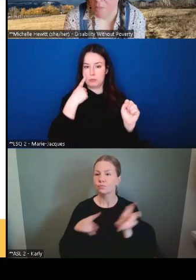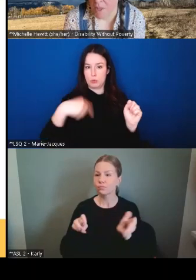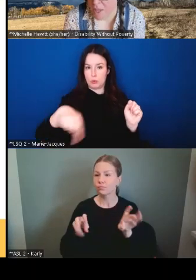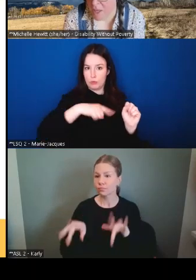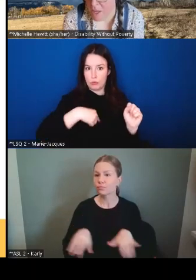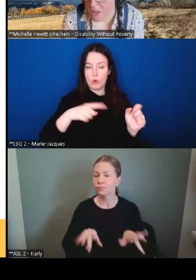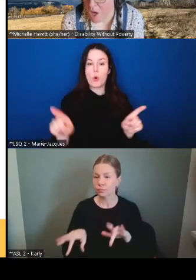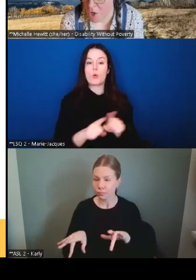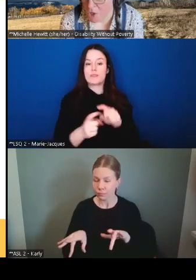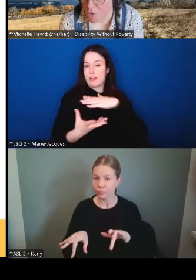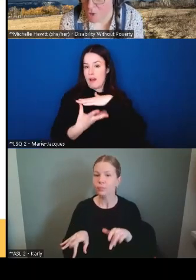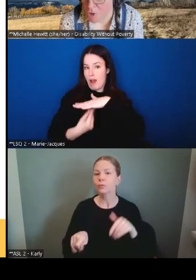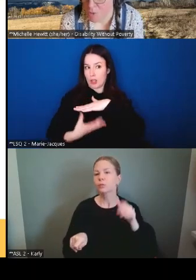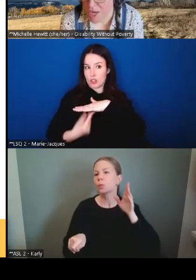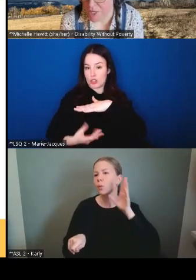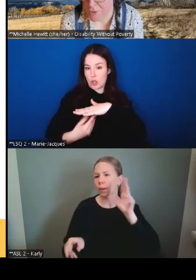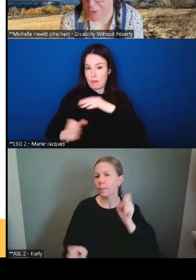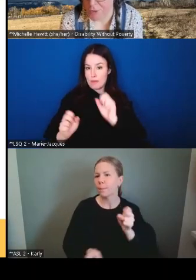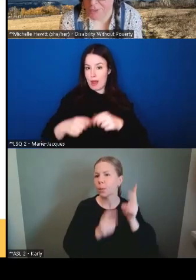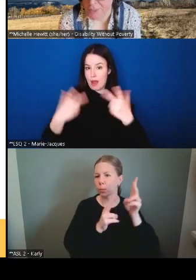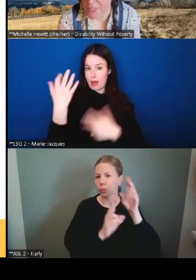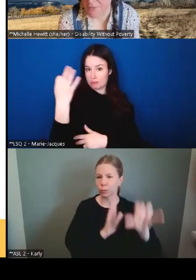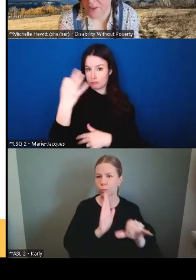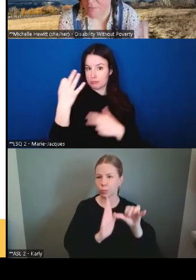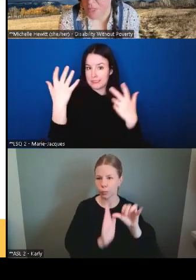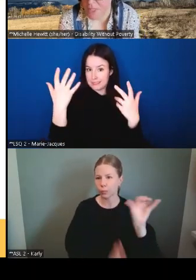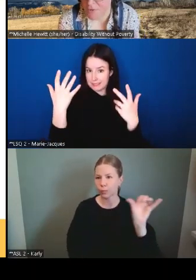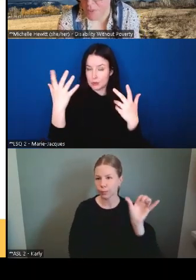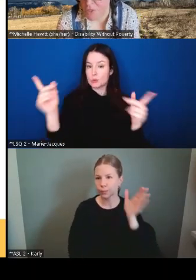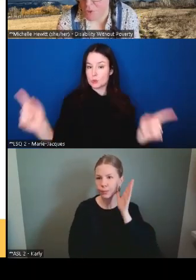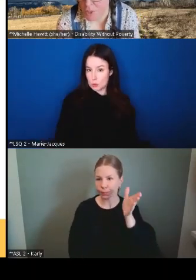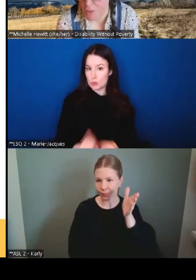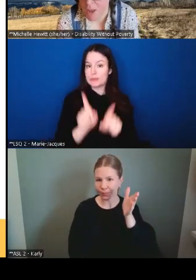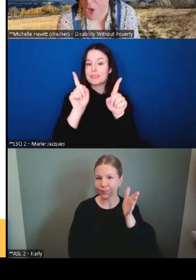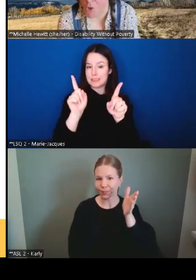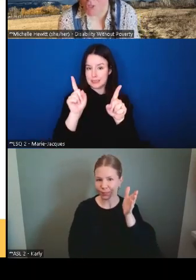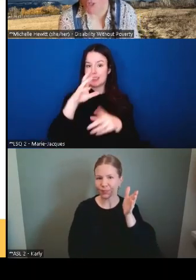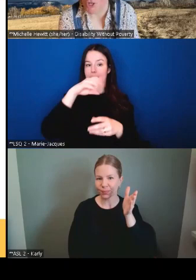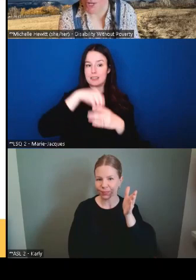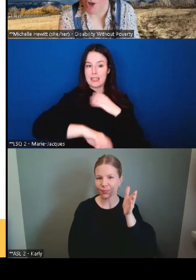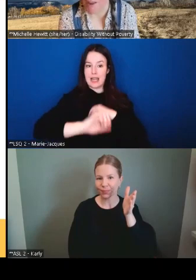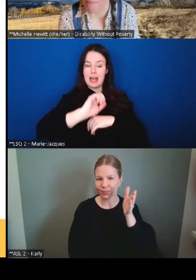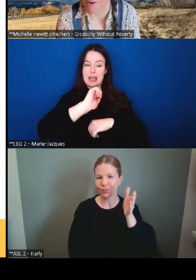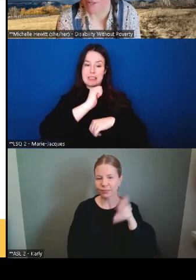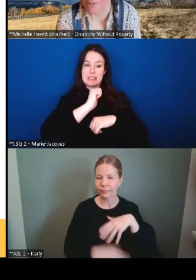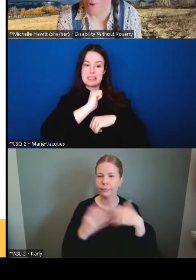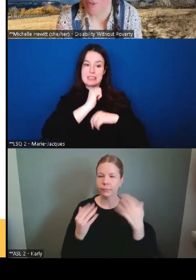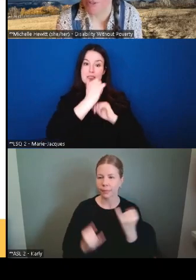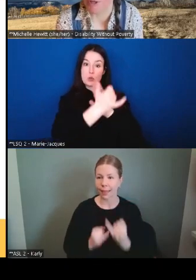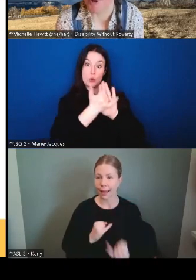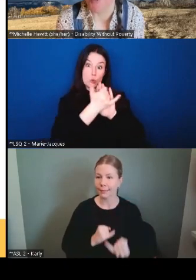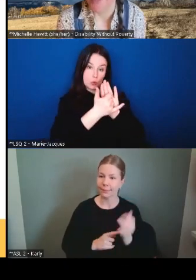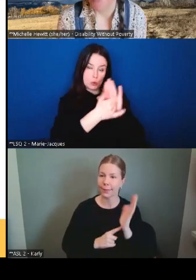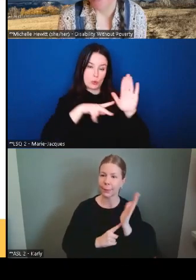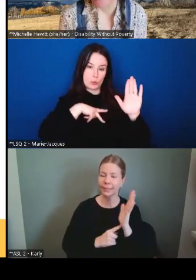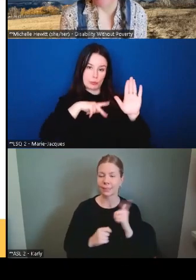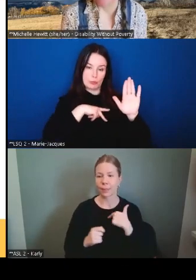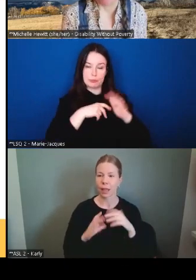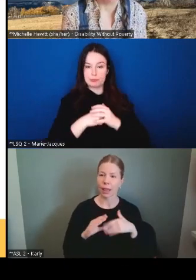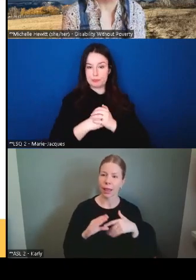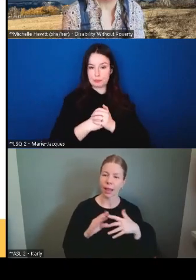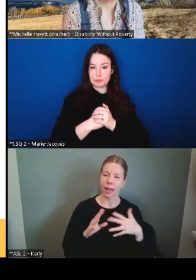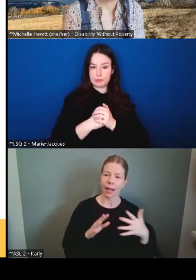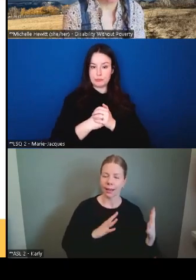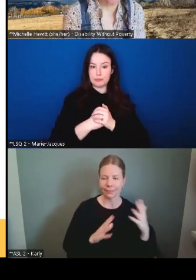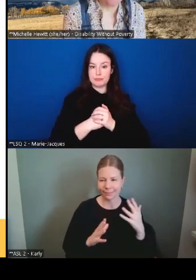les enregistrements du webinaire vont paraître sur notre canal YouTube. Et voilà.